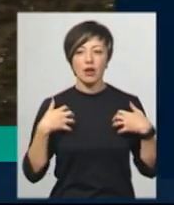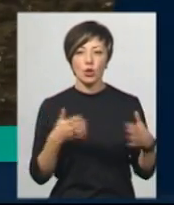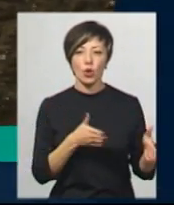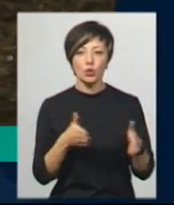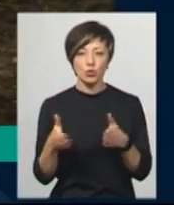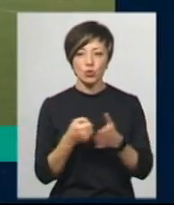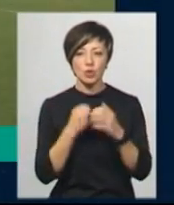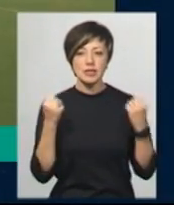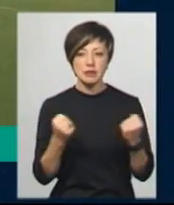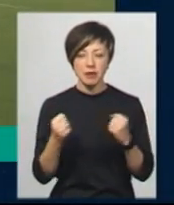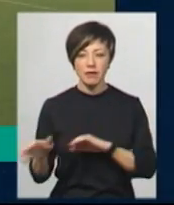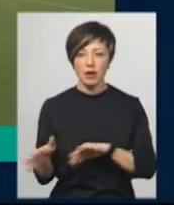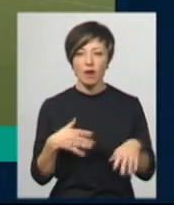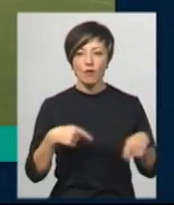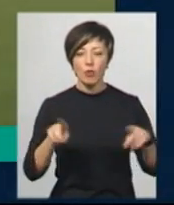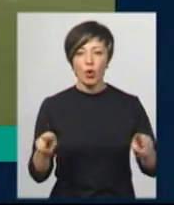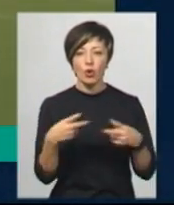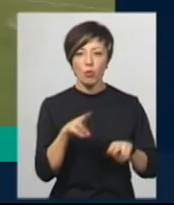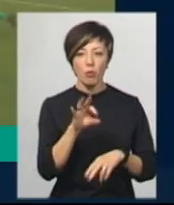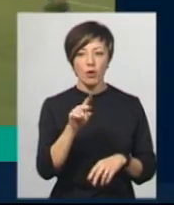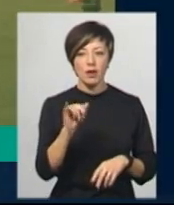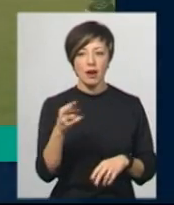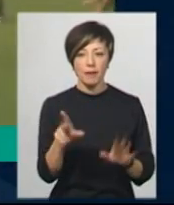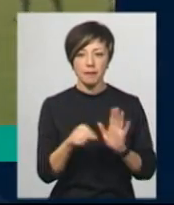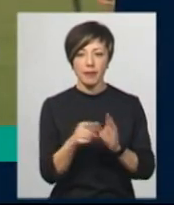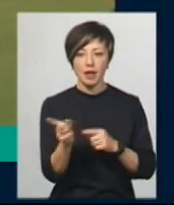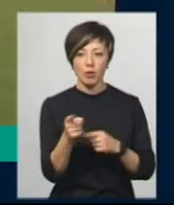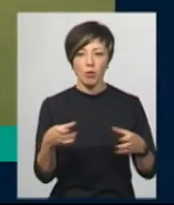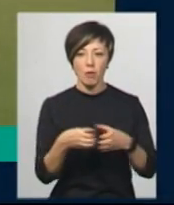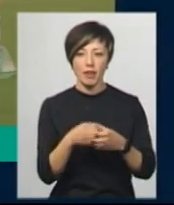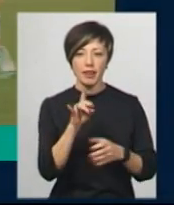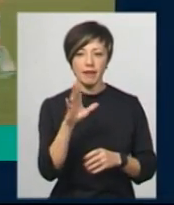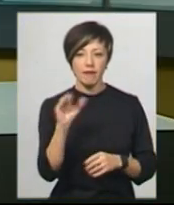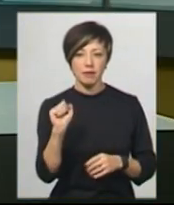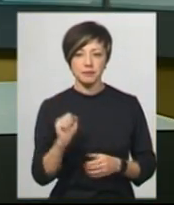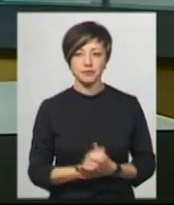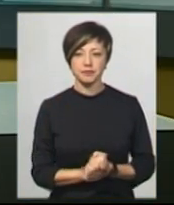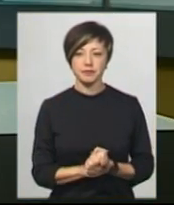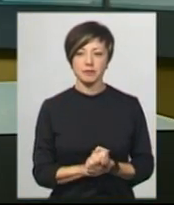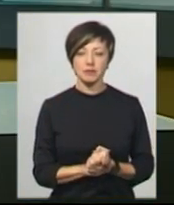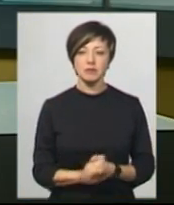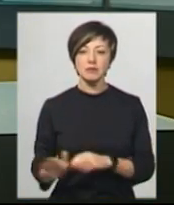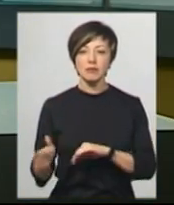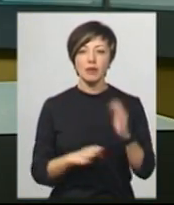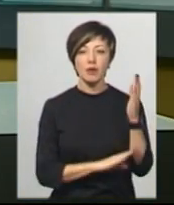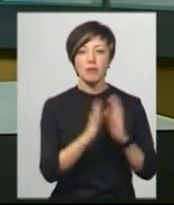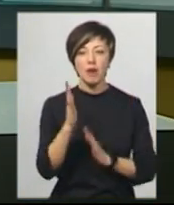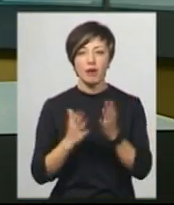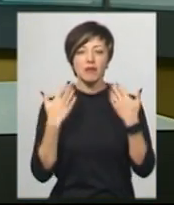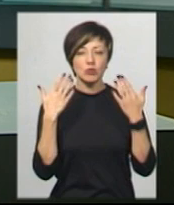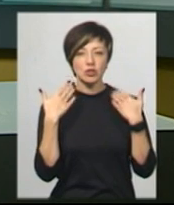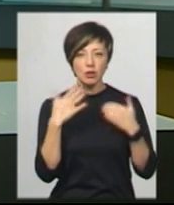хижаків до зимівлі. Футбольний клуб «Поділля» зіграв з тернопільською командою «Нива». Парк